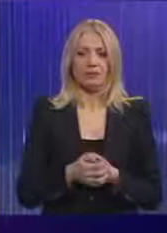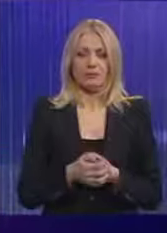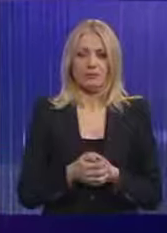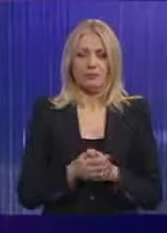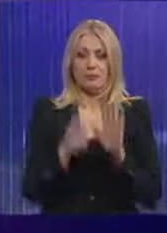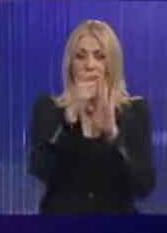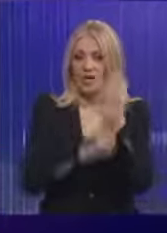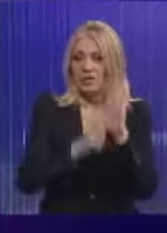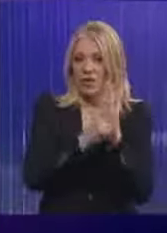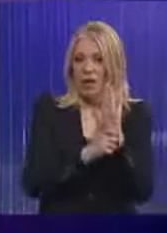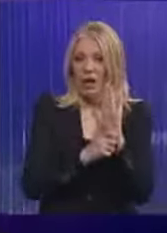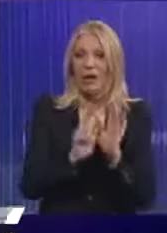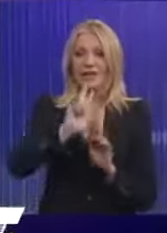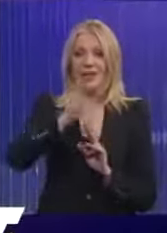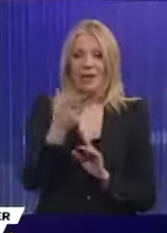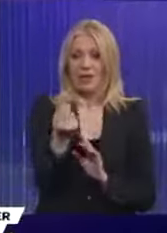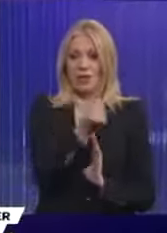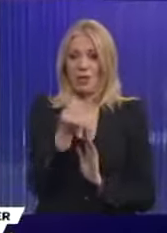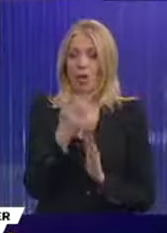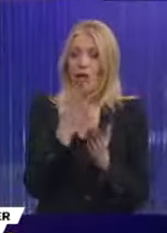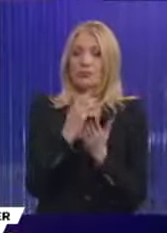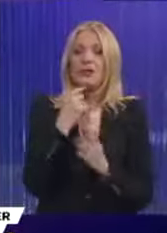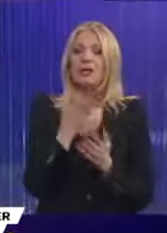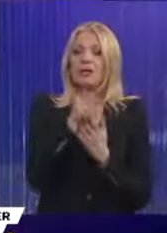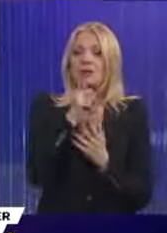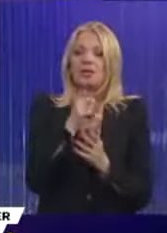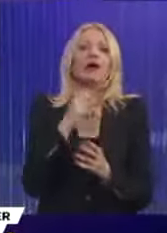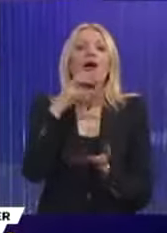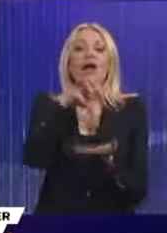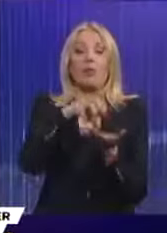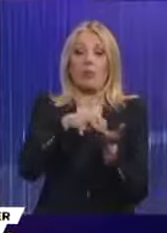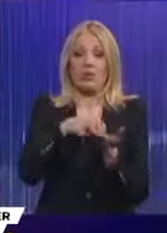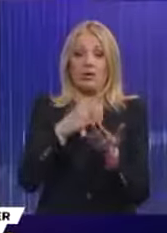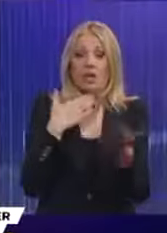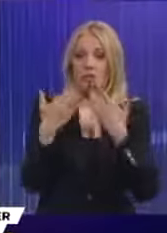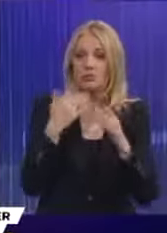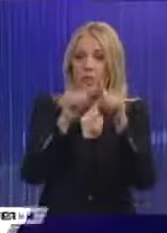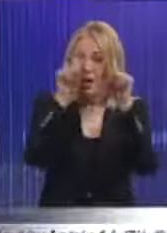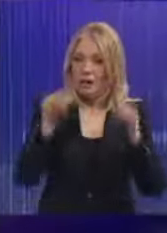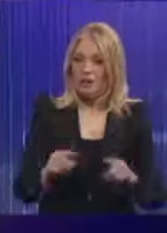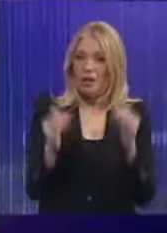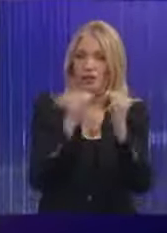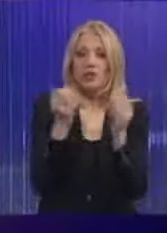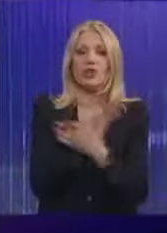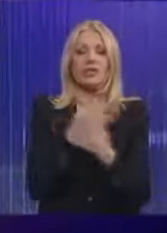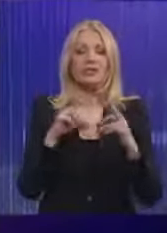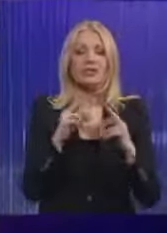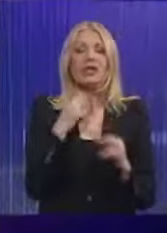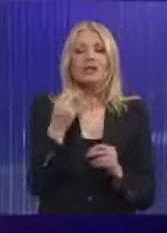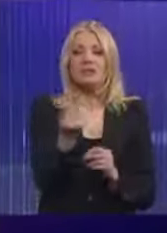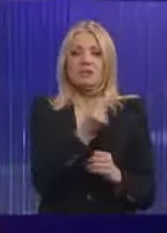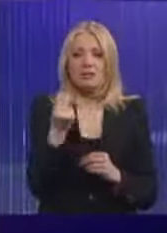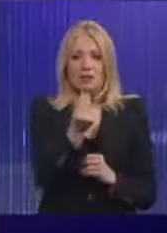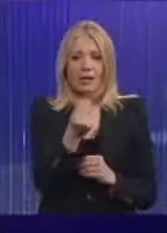Članica Treće Srbije, kandidat je za poslanika Republičke skupštine na listi Složno za Srbiju Narodni savez